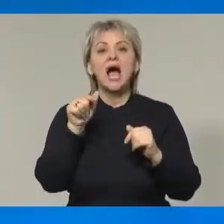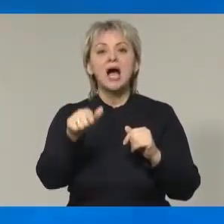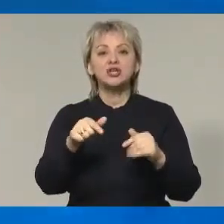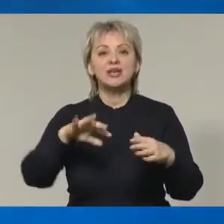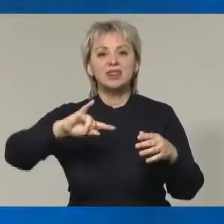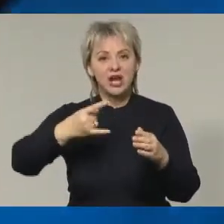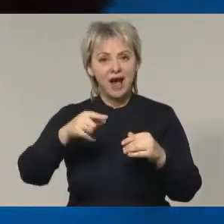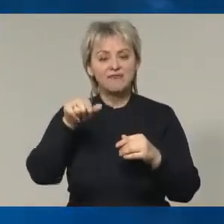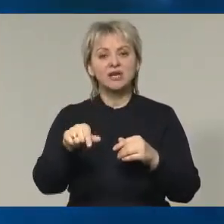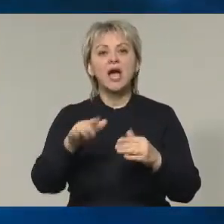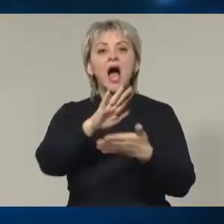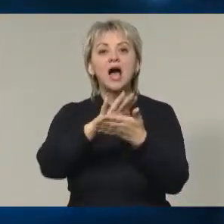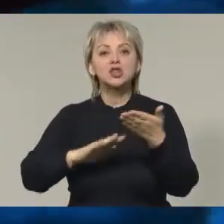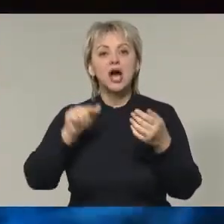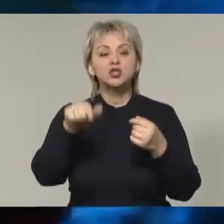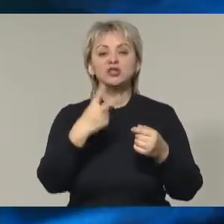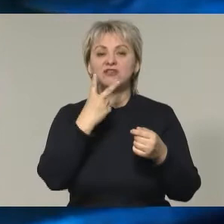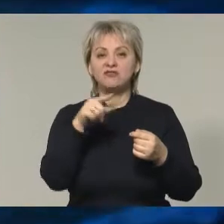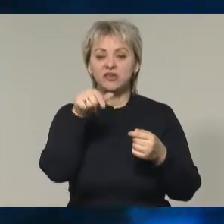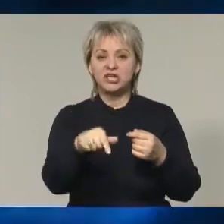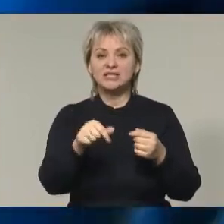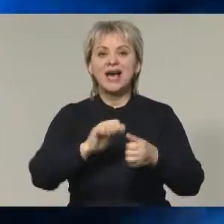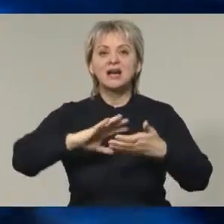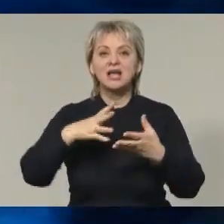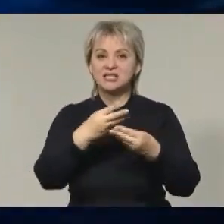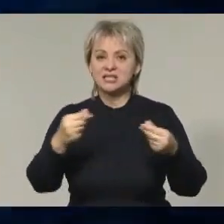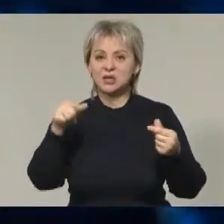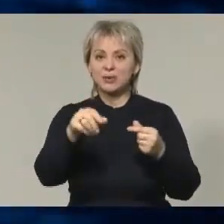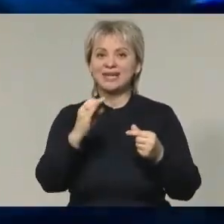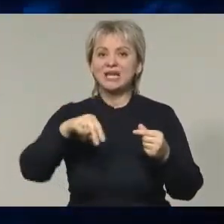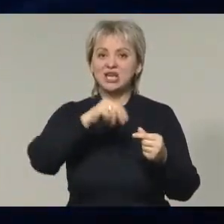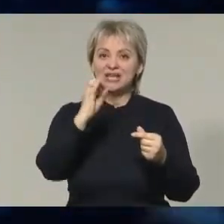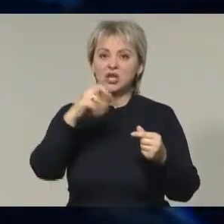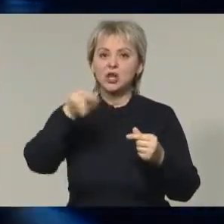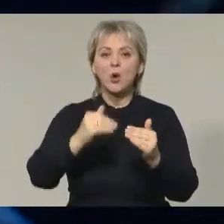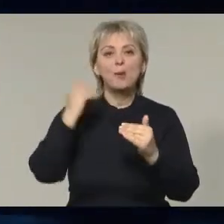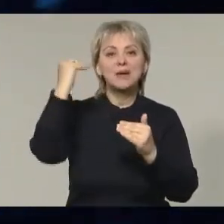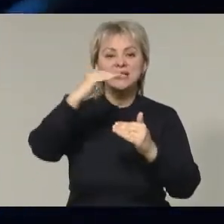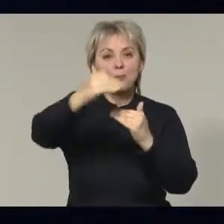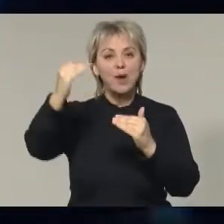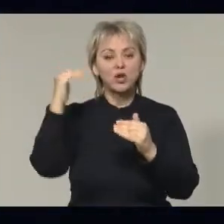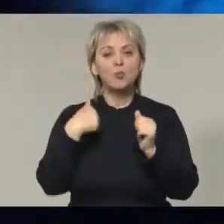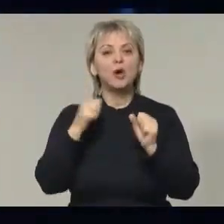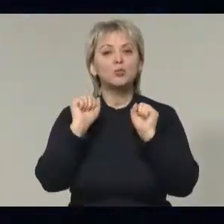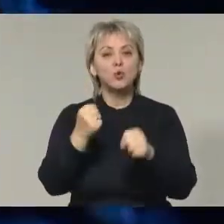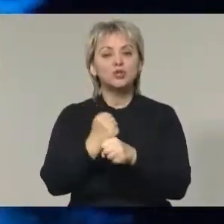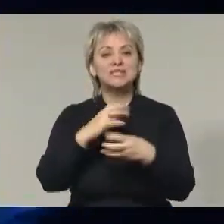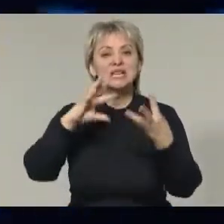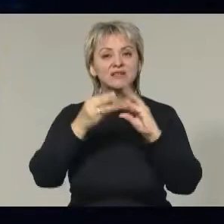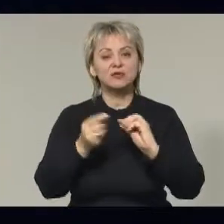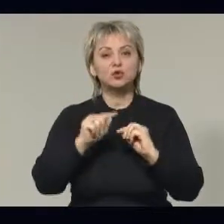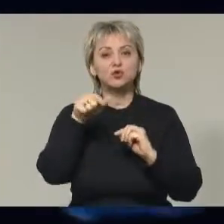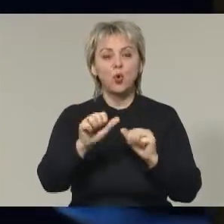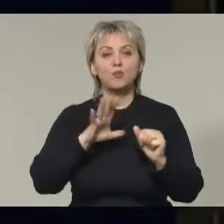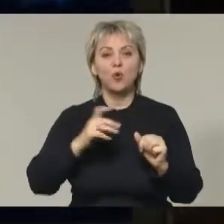они дырявые. А вот дальше, вы видите, рамки засыпаны илом. И они висят под самый потолок. Мы можем делать выводы, что они